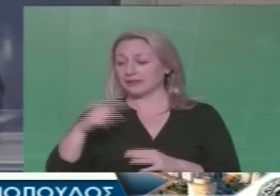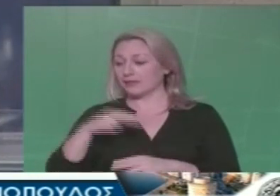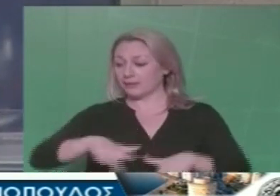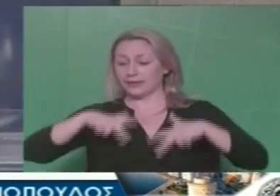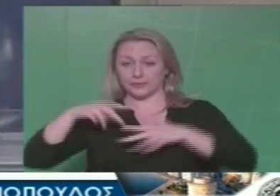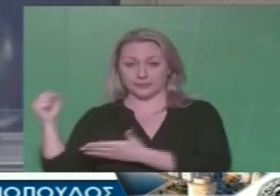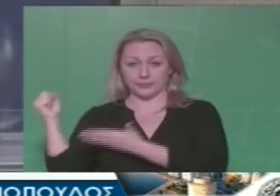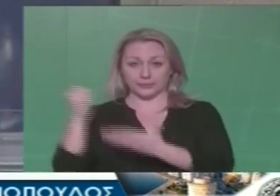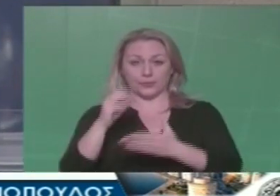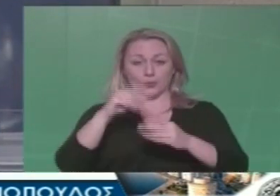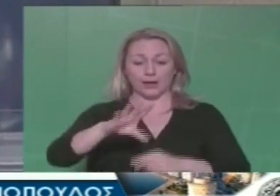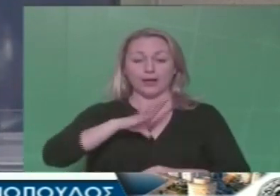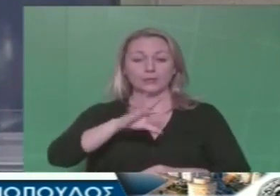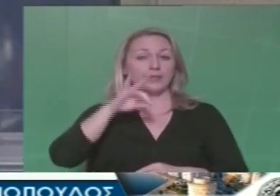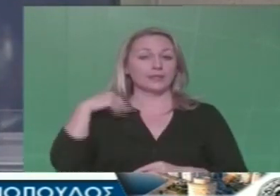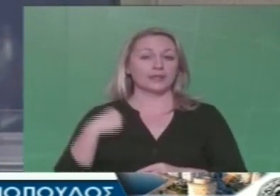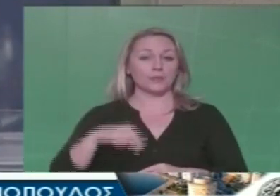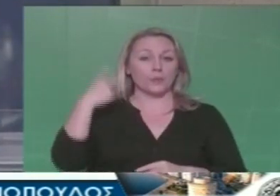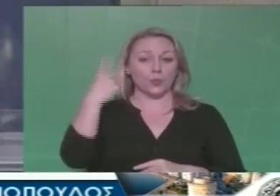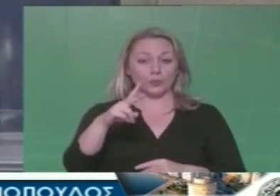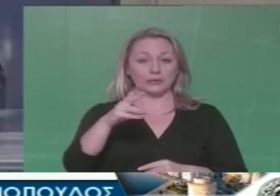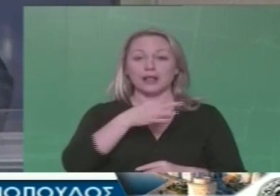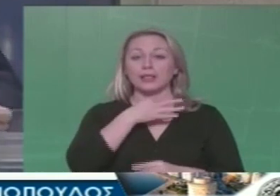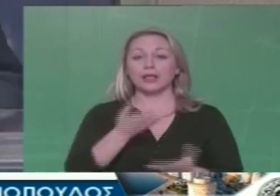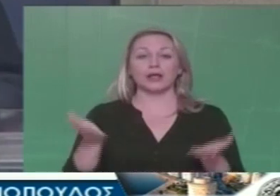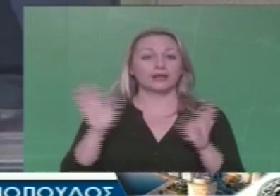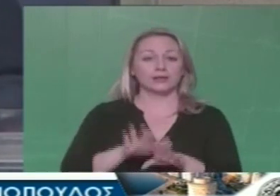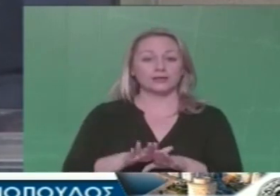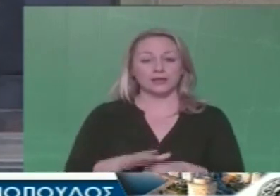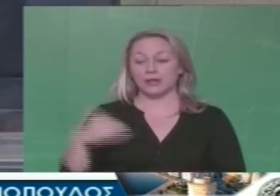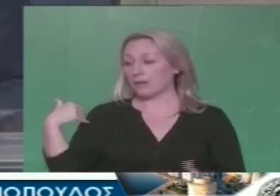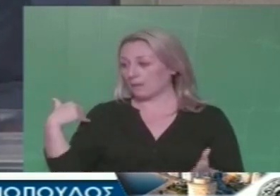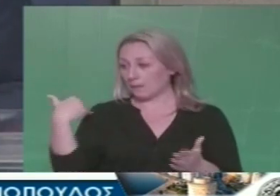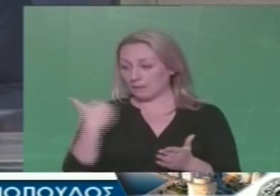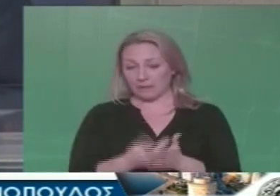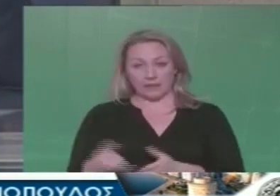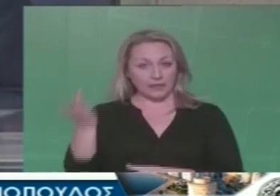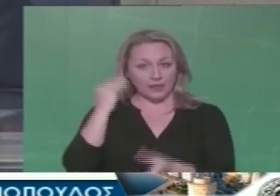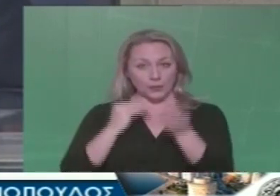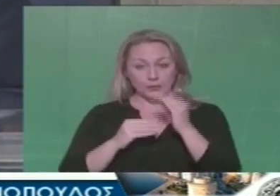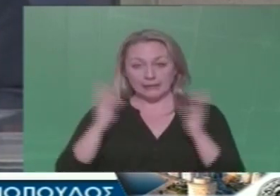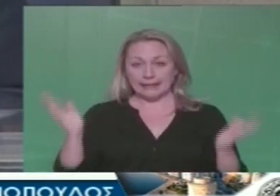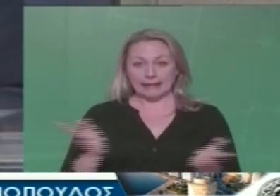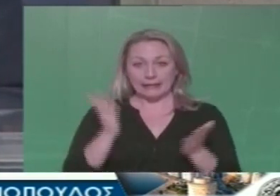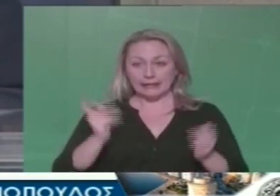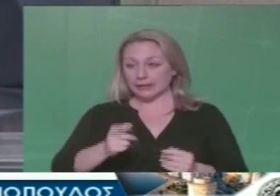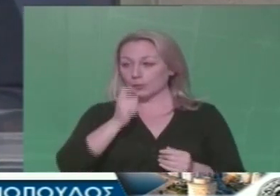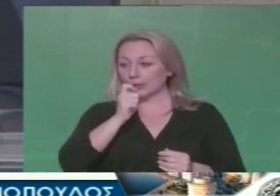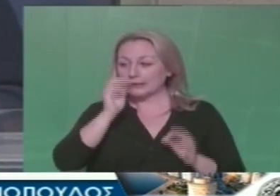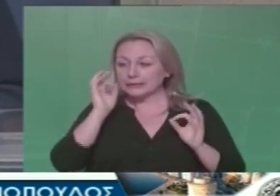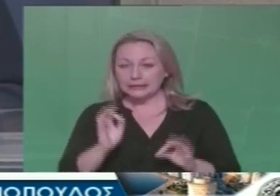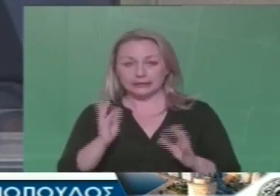για τις ανάγκες των δημοτών. Απέναντι σε όλα αυτά δεν άκουσαμε κάποια ουσιαστική αντίδροψη, κάποια ουσιαστική τοποθήτηση από τις άλλες παρατάξεις.